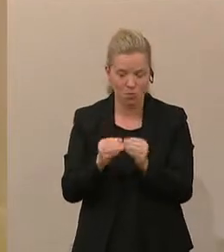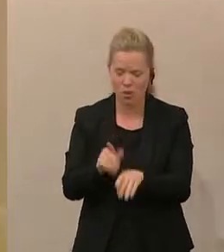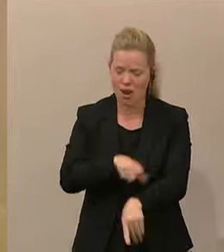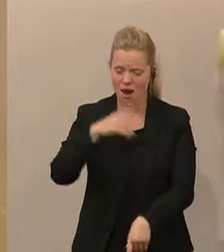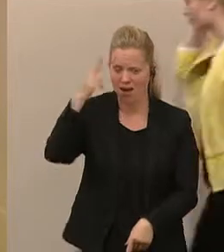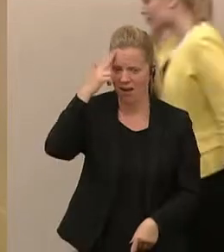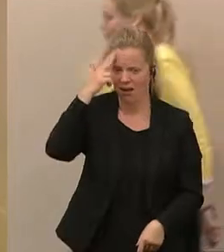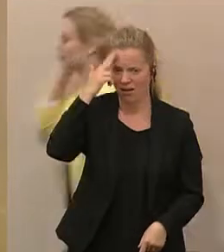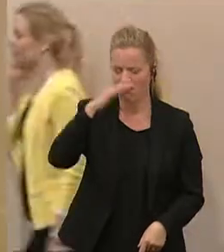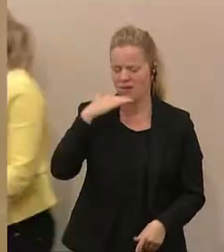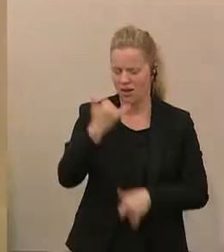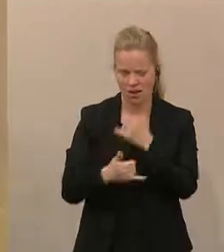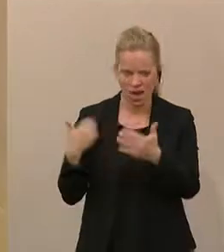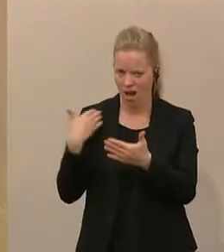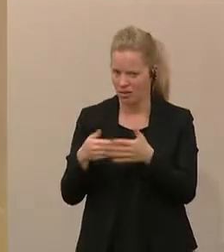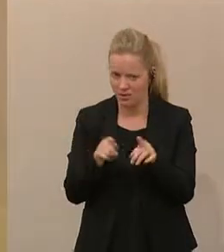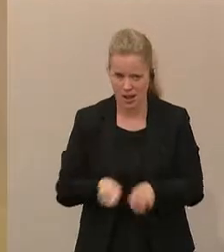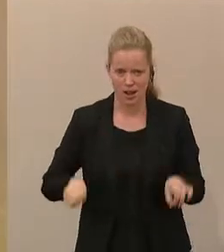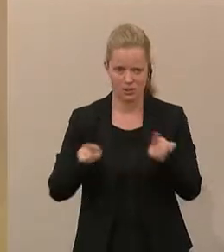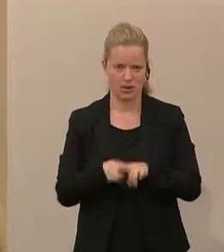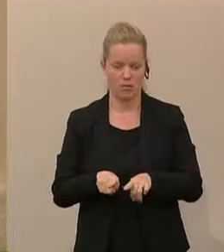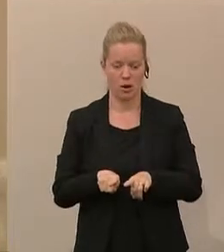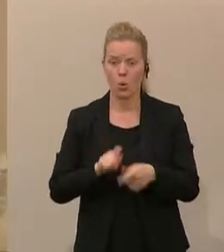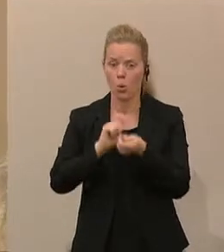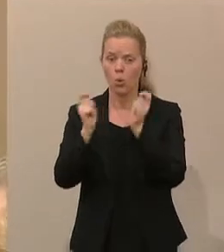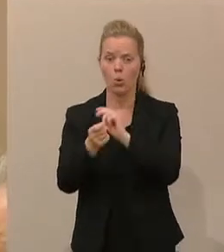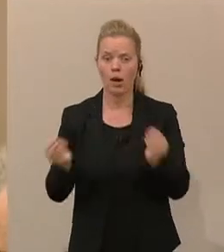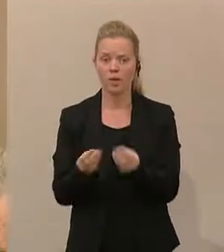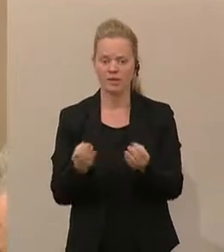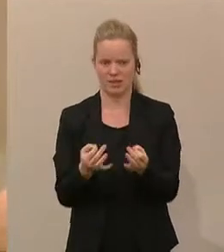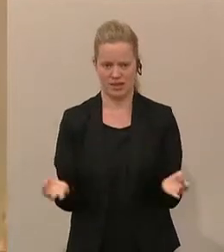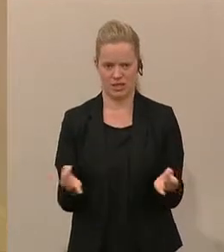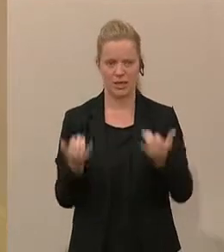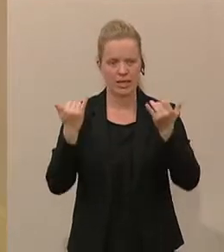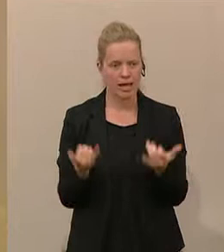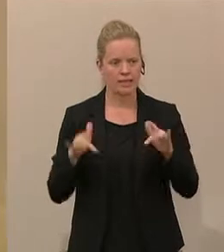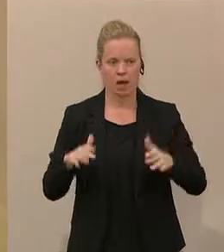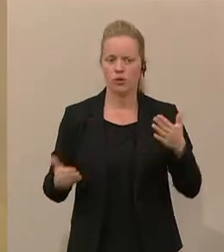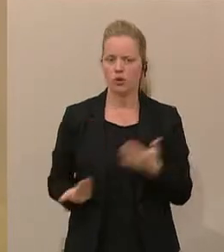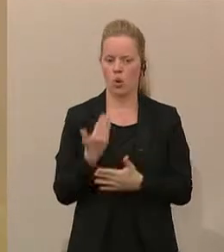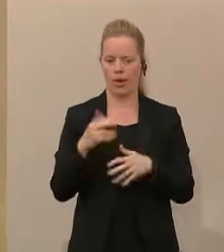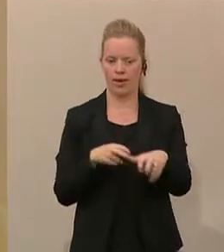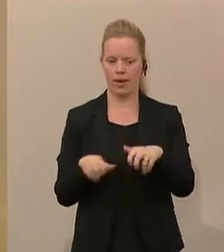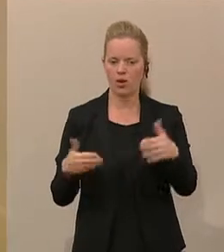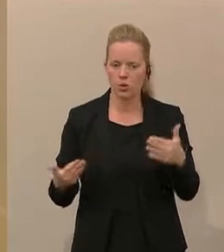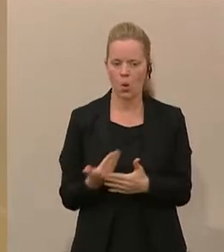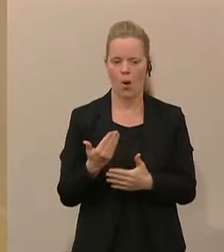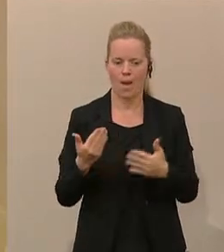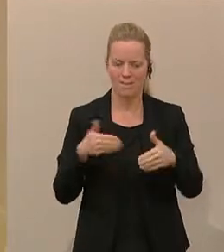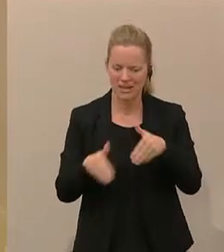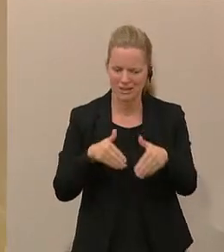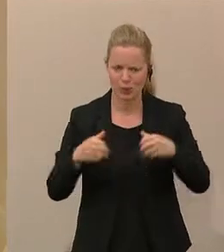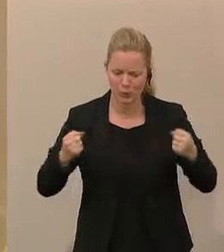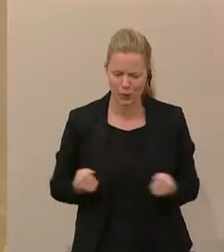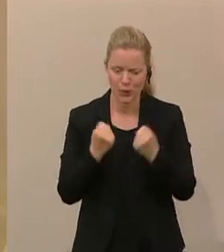seit vielen, vielen Jahren. Nichts ist passiert. Jetzt haben wir eine neue Regierung, eine neue Ministerin, die sich bemüht, hier